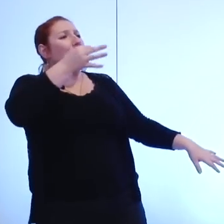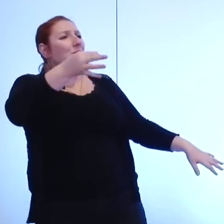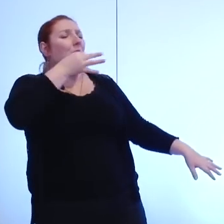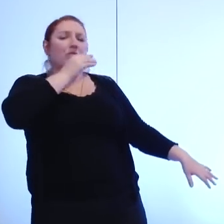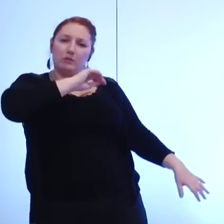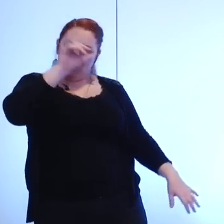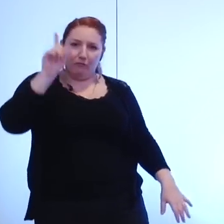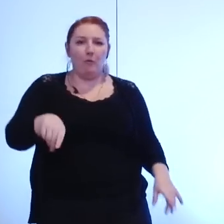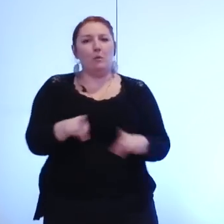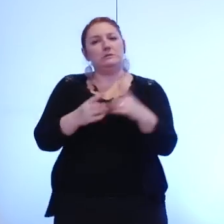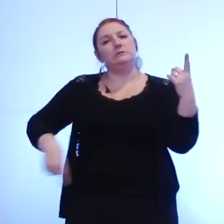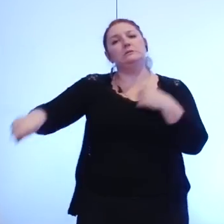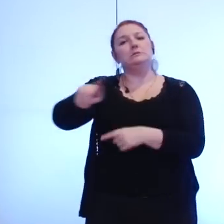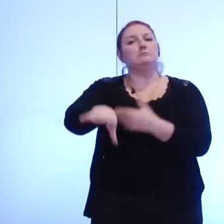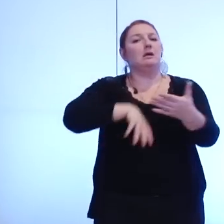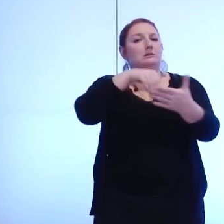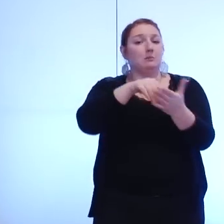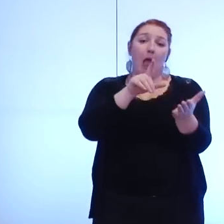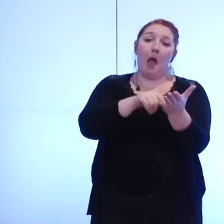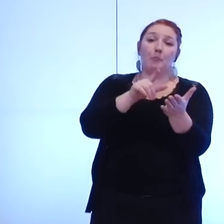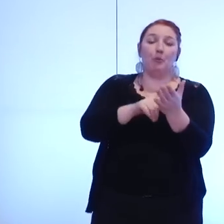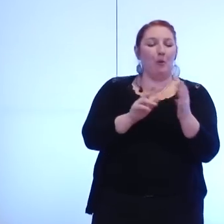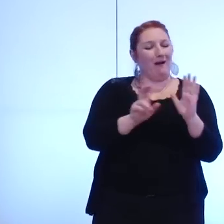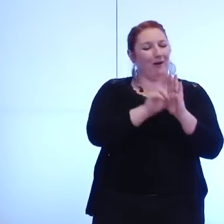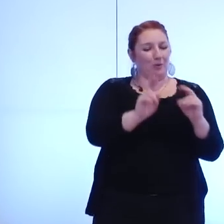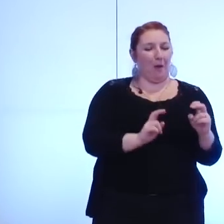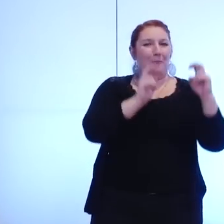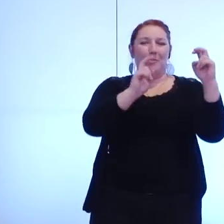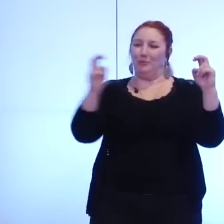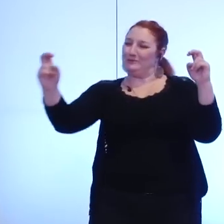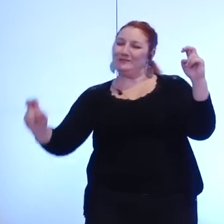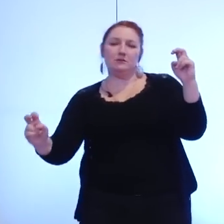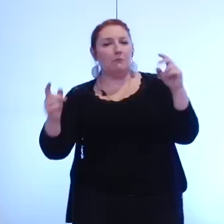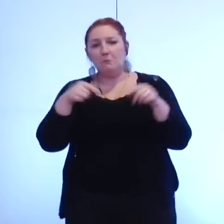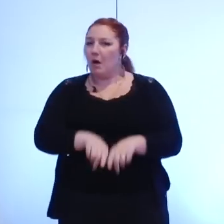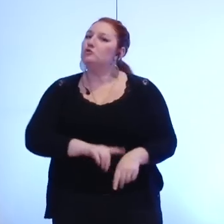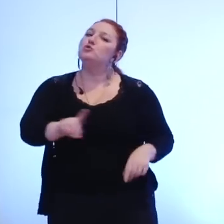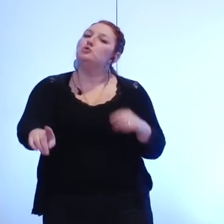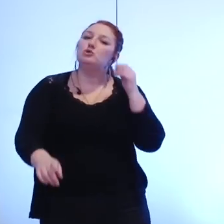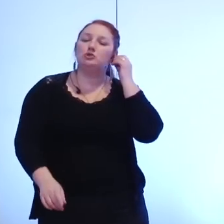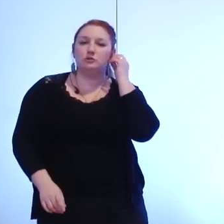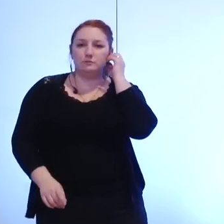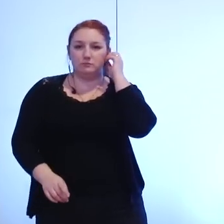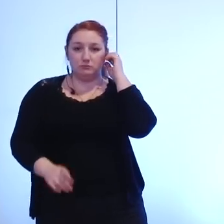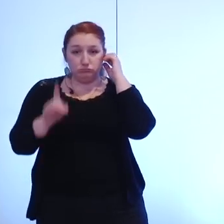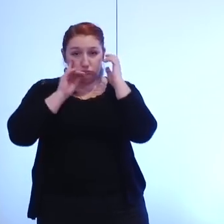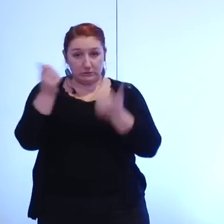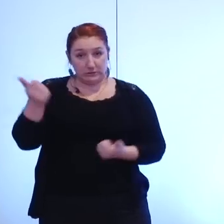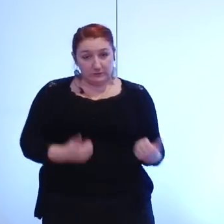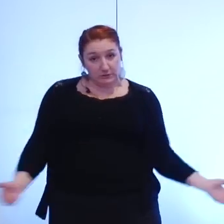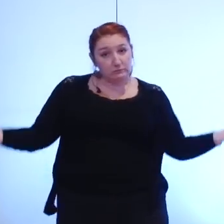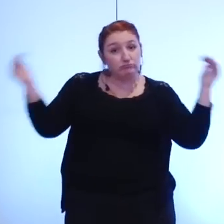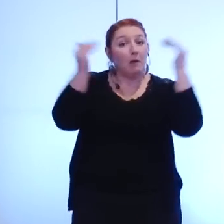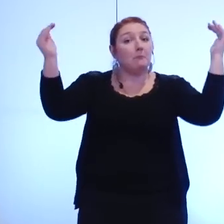que les impôts locaux soient sensiblement plus élevés à Grenoble qu'ils ne le sont dans certaines villes pour les mêmes prestations finalement